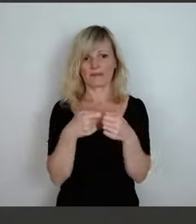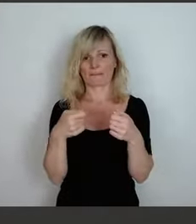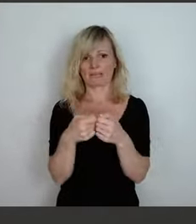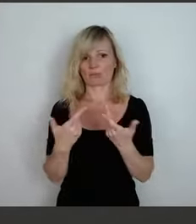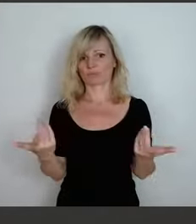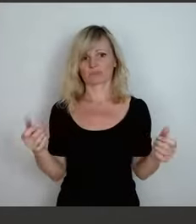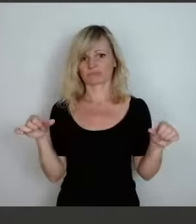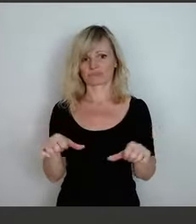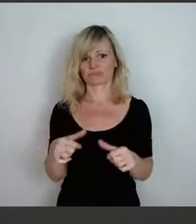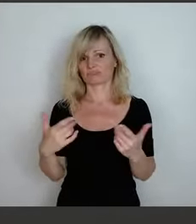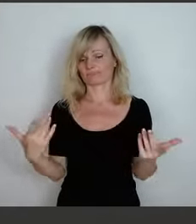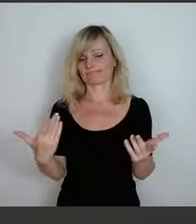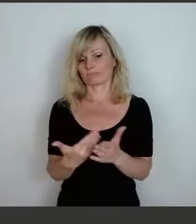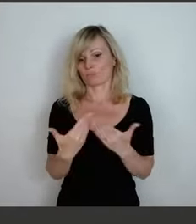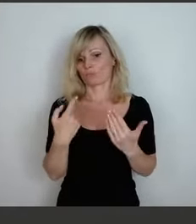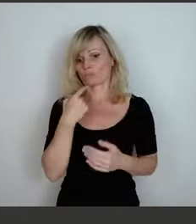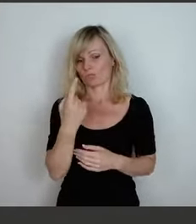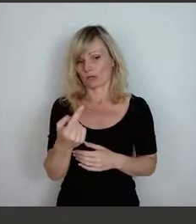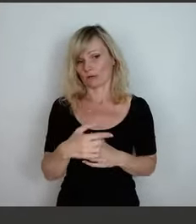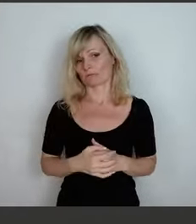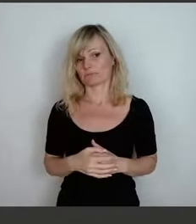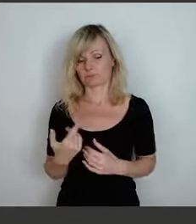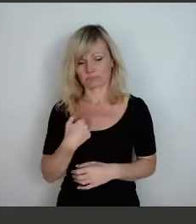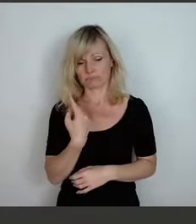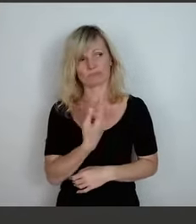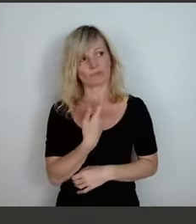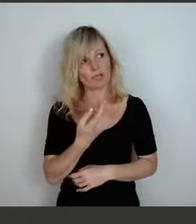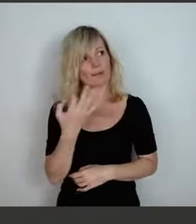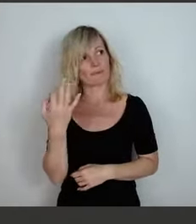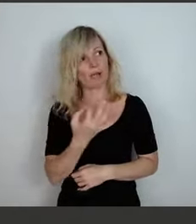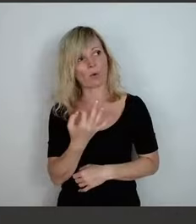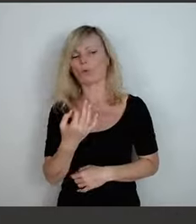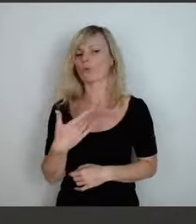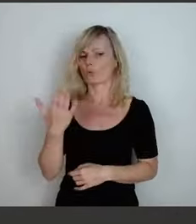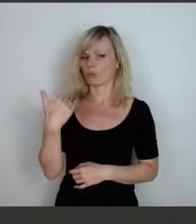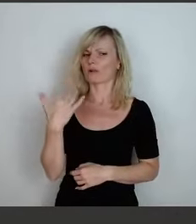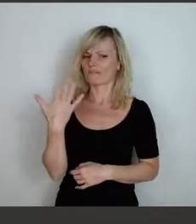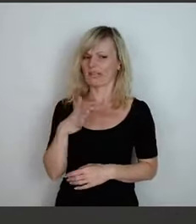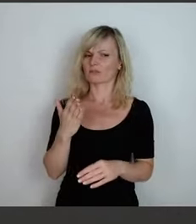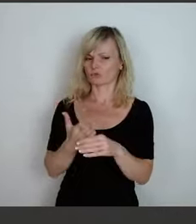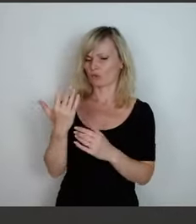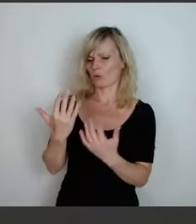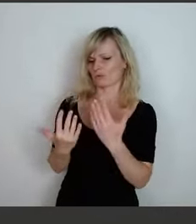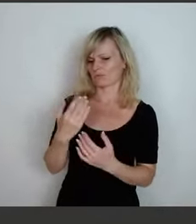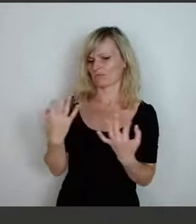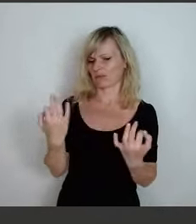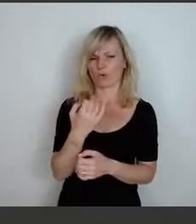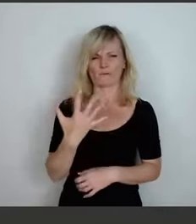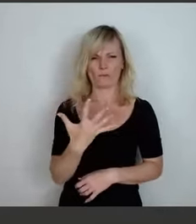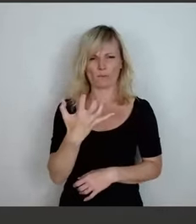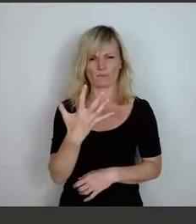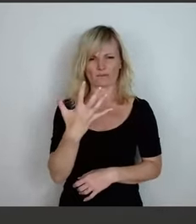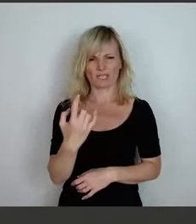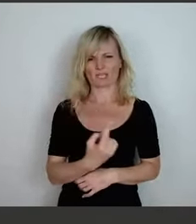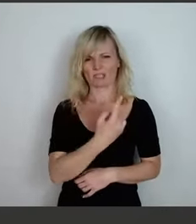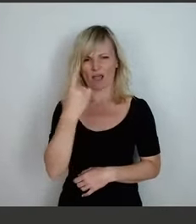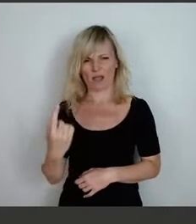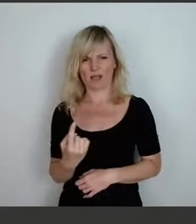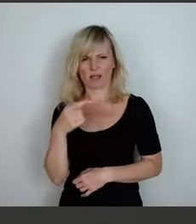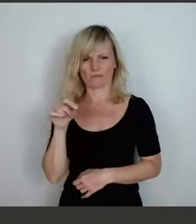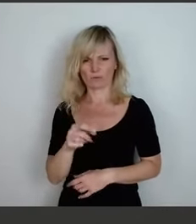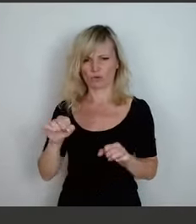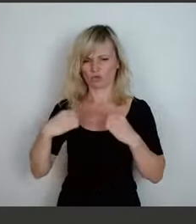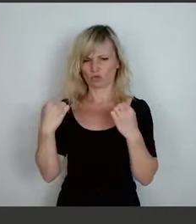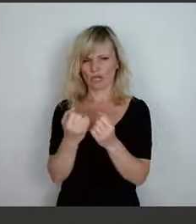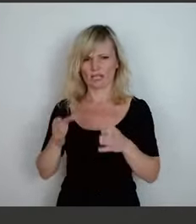Und wir brauchen, wir haben das mal ausgerechnet, wir bräuchten 50 Jahre, um die Erneuerungsquote im Staatsstraßenbau